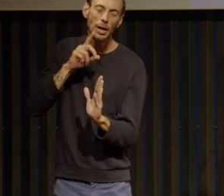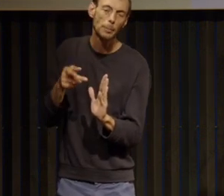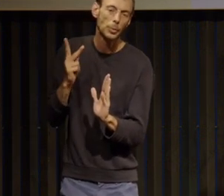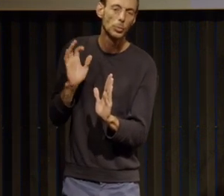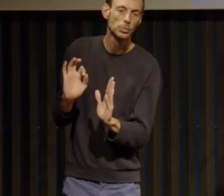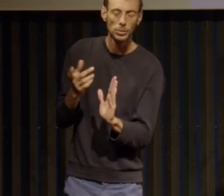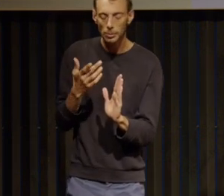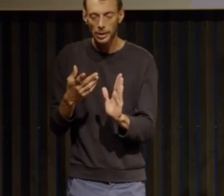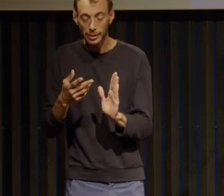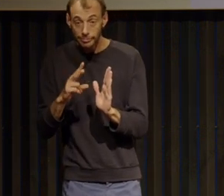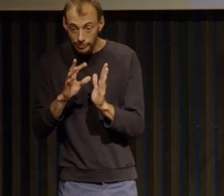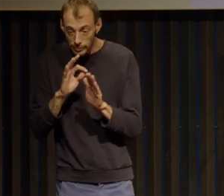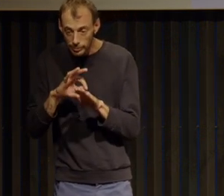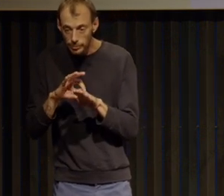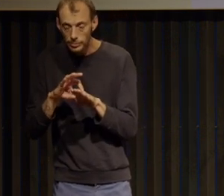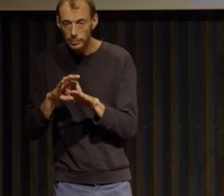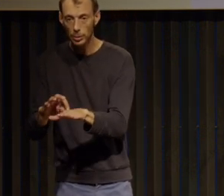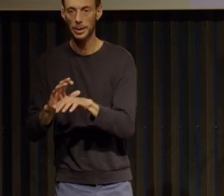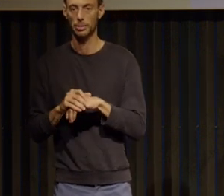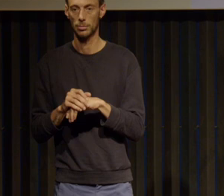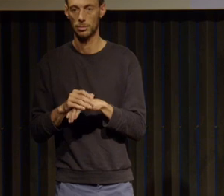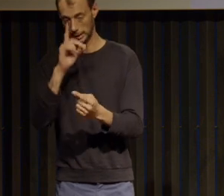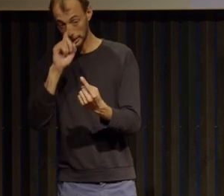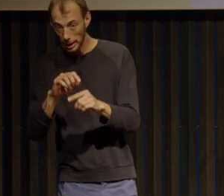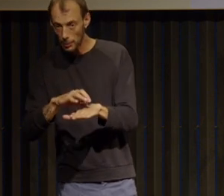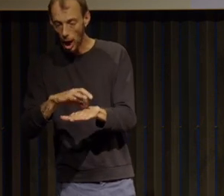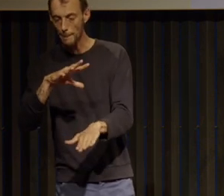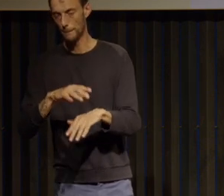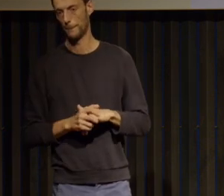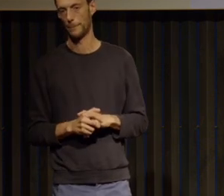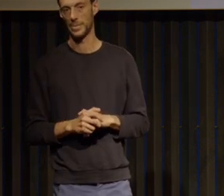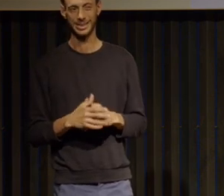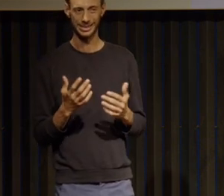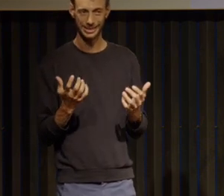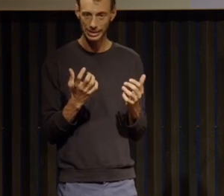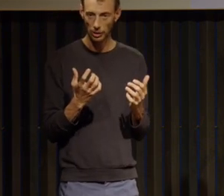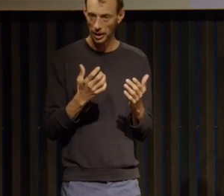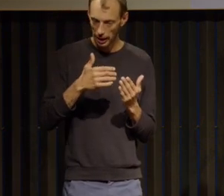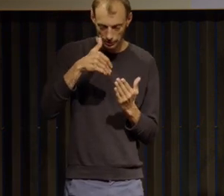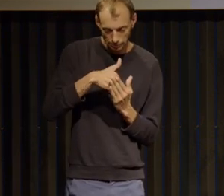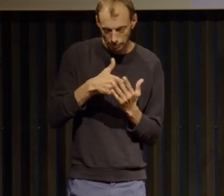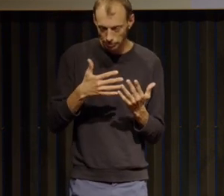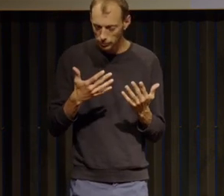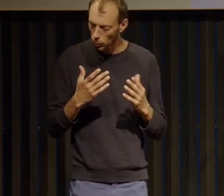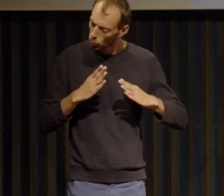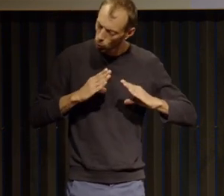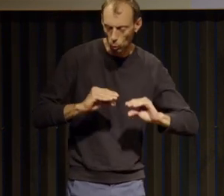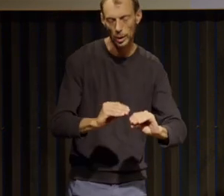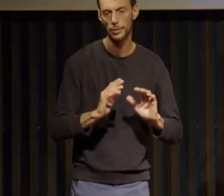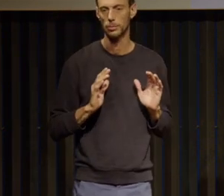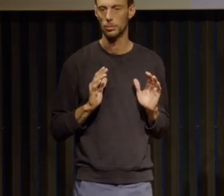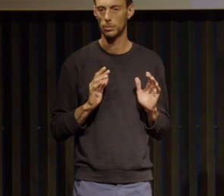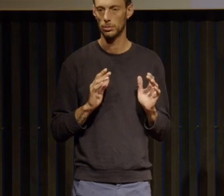parcours de guérison et ça me tenait vraiment à coeur que ce soit très concret parce que la guérison elle est